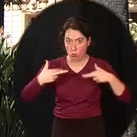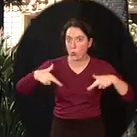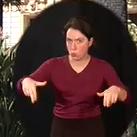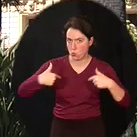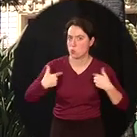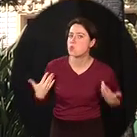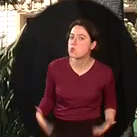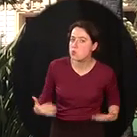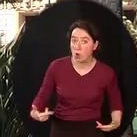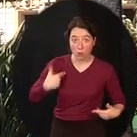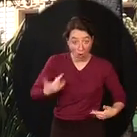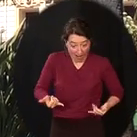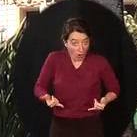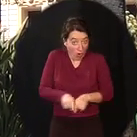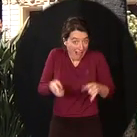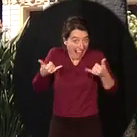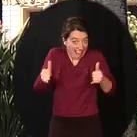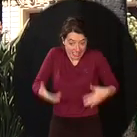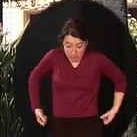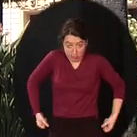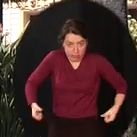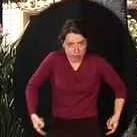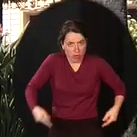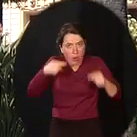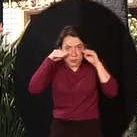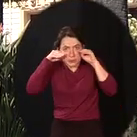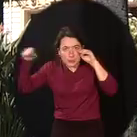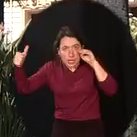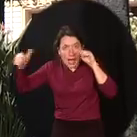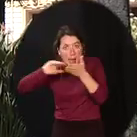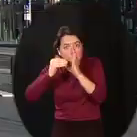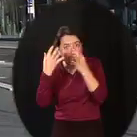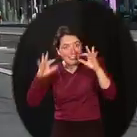Dans la rue, moi, je suis assis et le niveau de mes yeux est à environ 1m10.